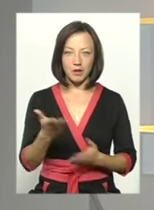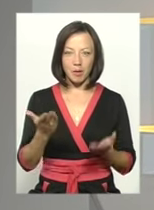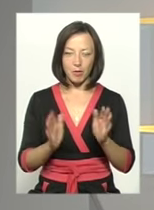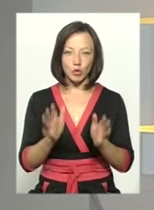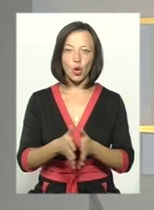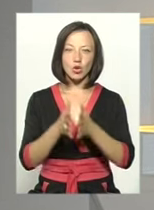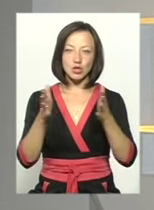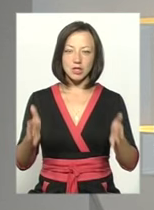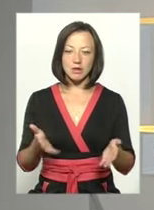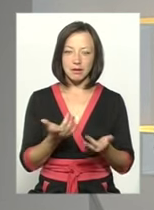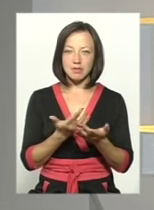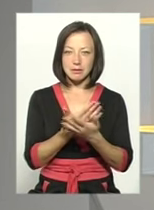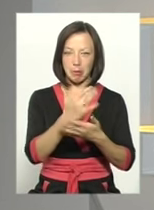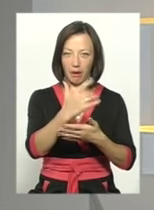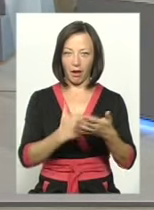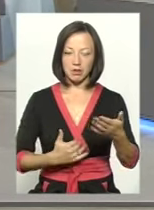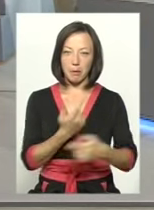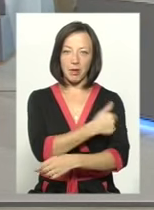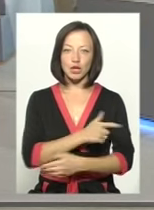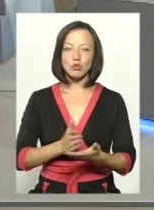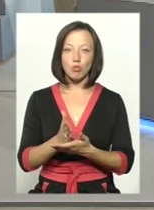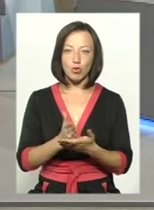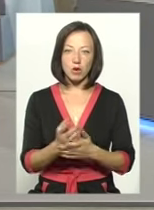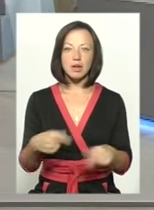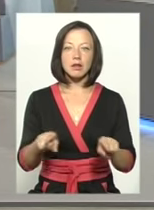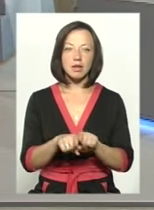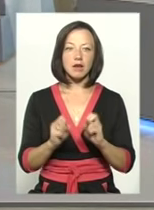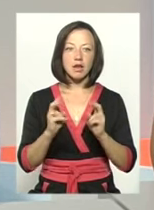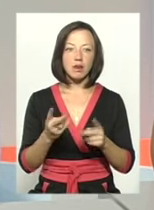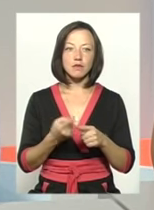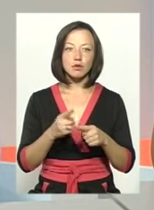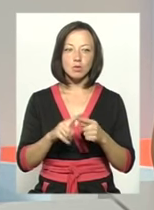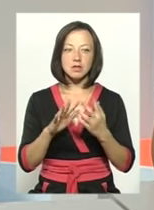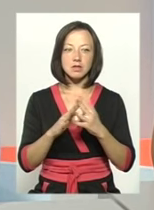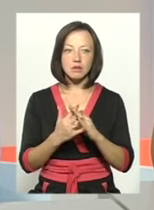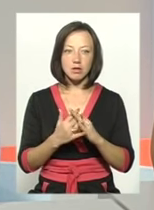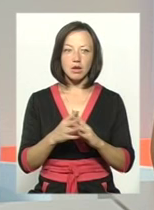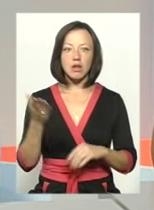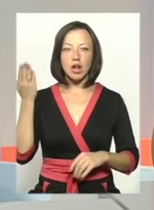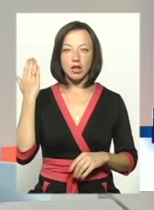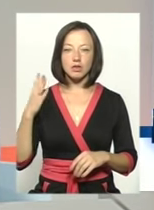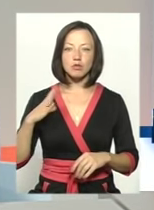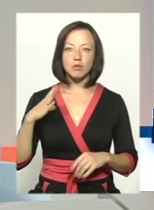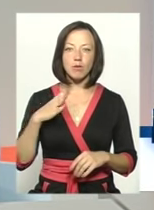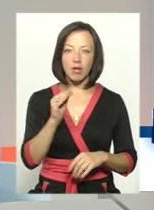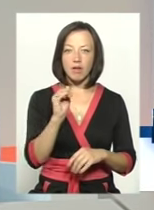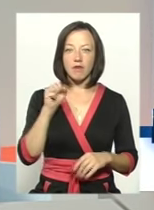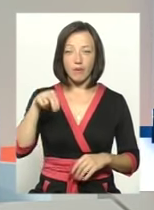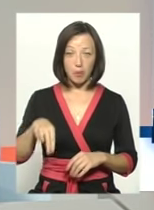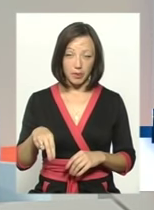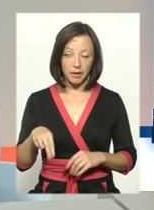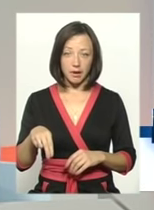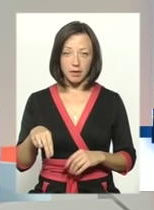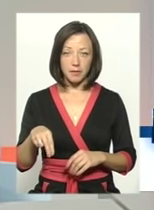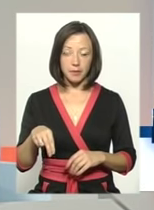буде і розширено спектр послуг медичних, Звичайно. Так як в даному селі раніше знаходився фельдшерський тільки акушерський